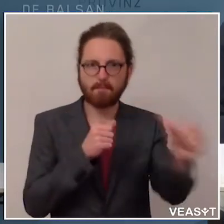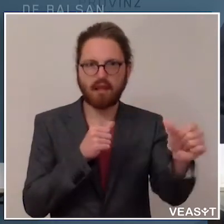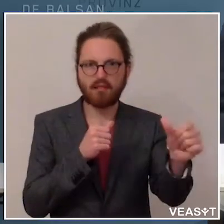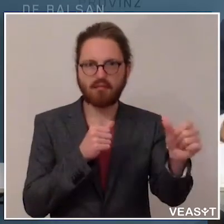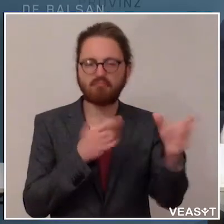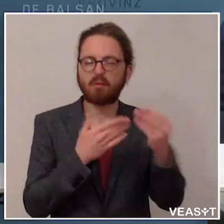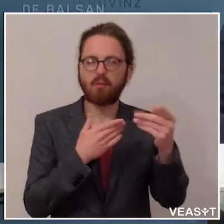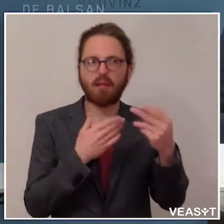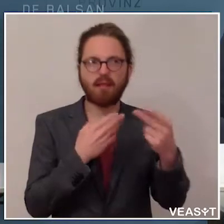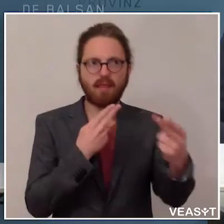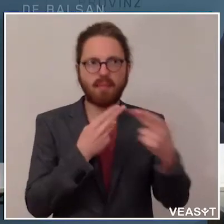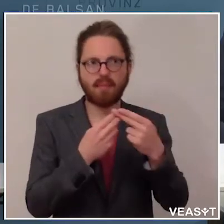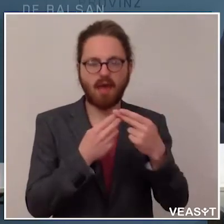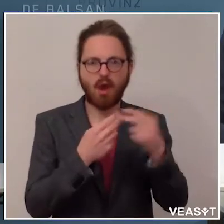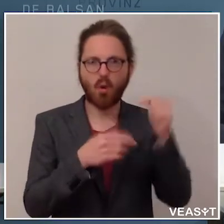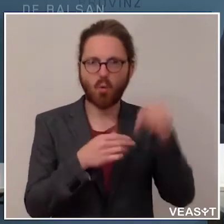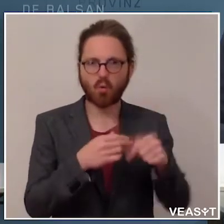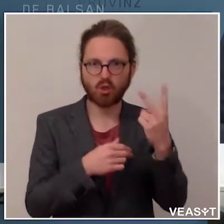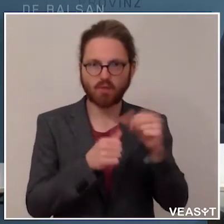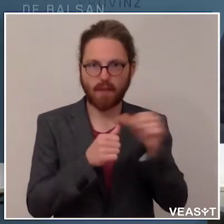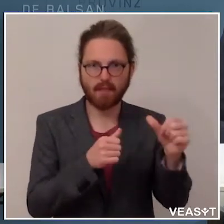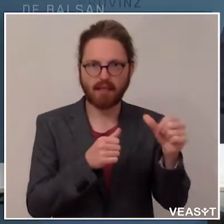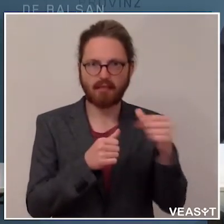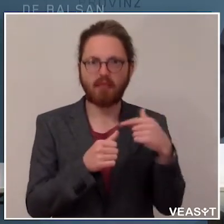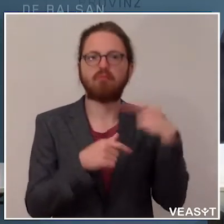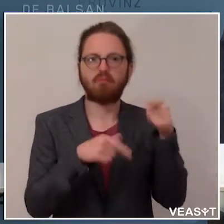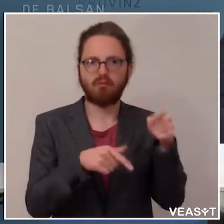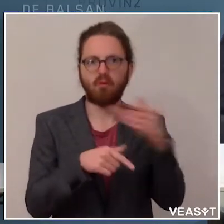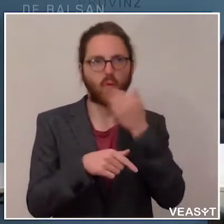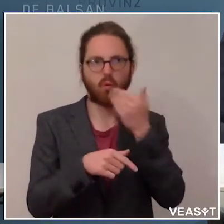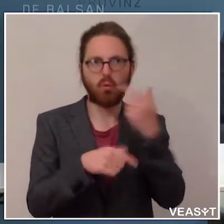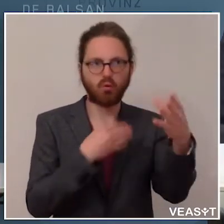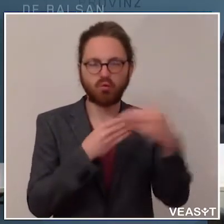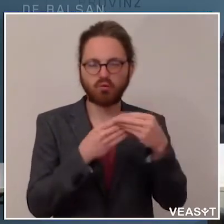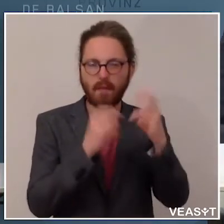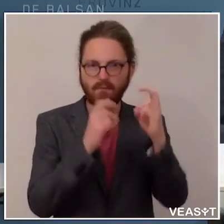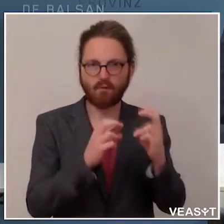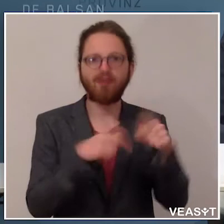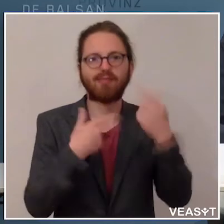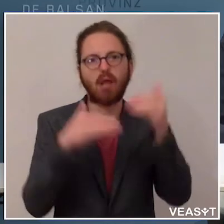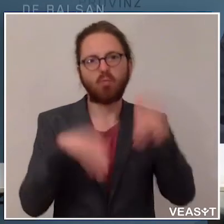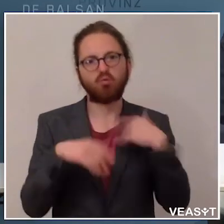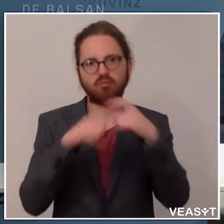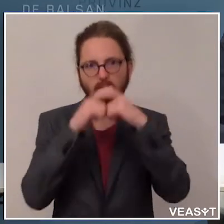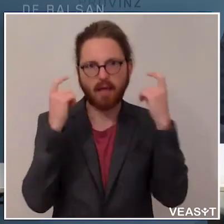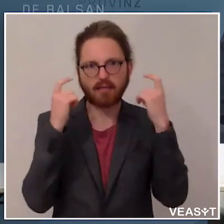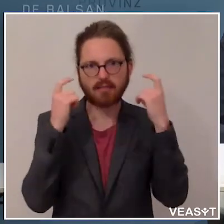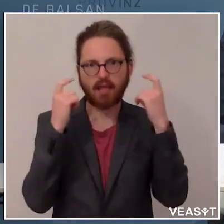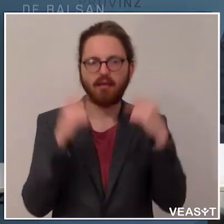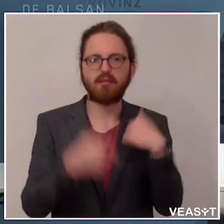Meter mit Personen zusammentritt, mit denen man nicht bereits zusammen wohnt, dann muss diese Maske getragen werden. Das ist dann